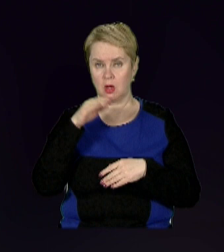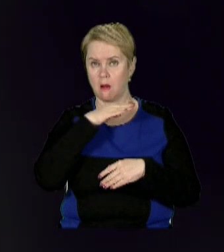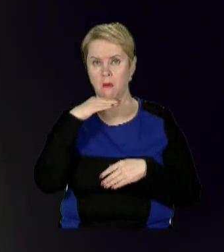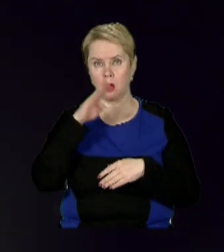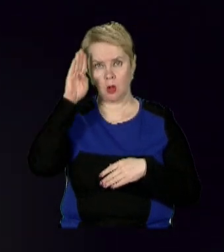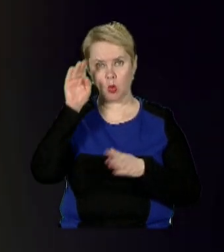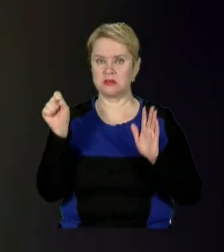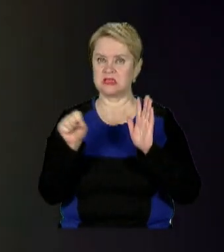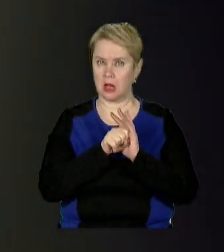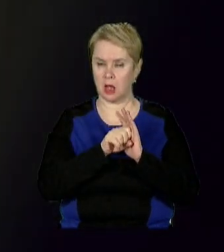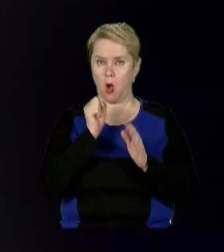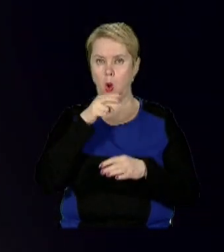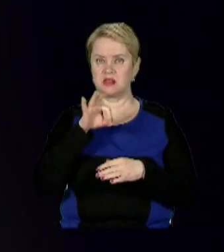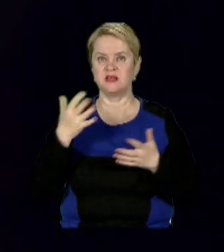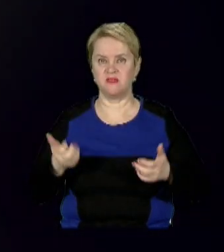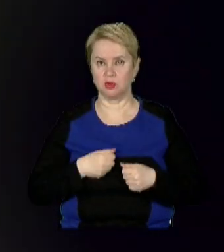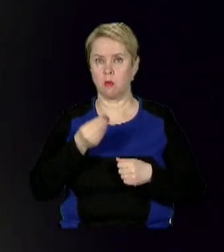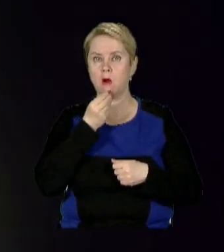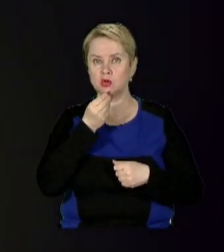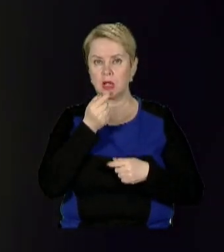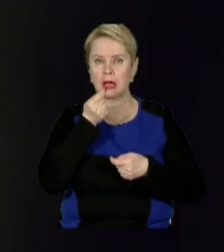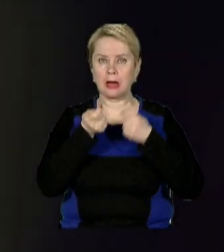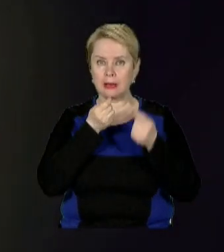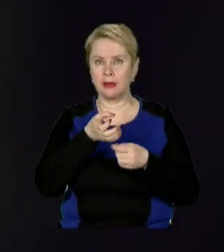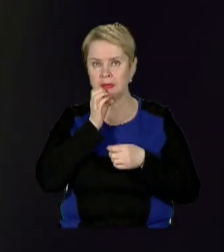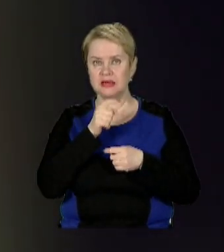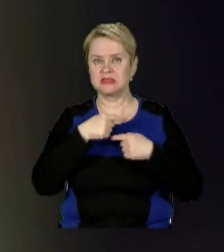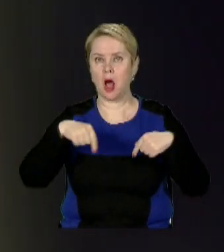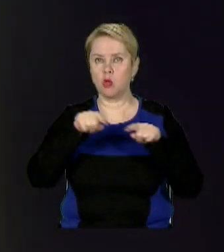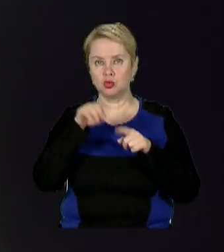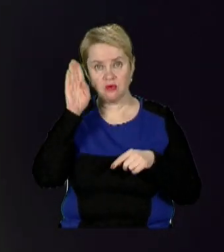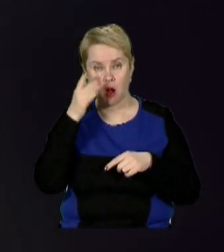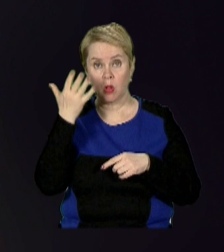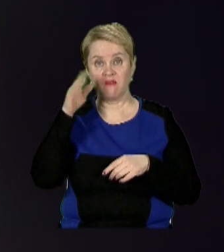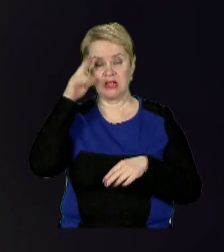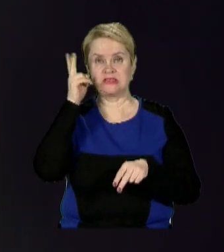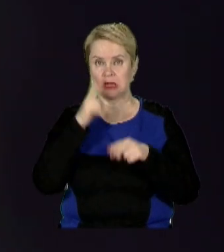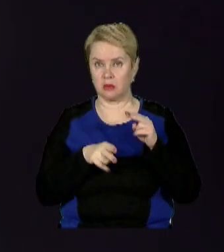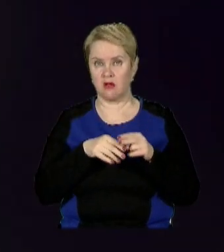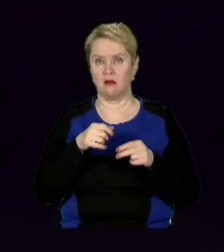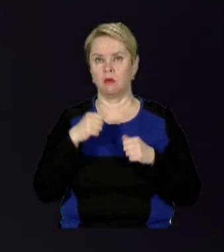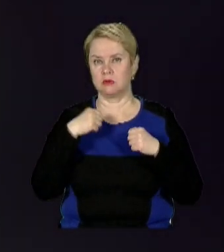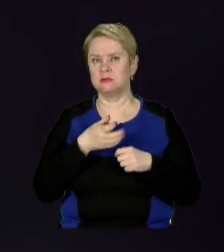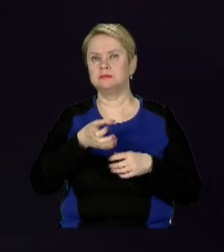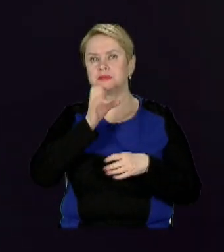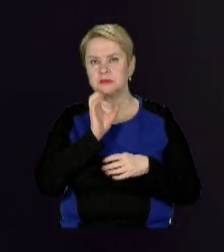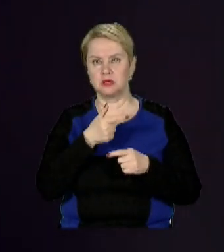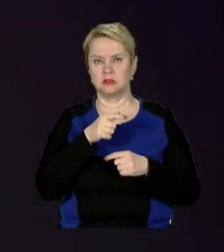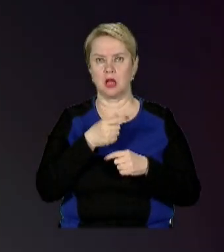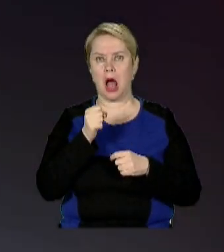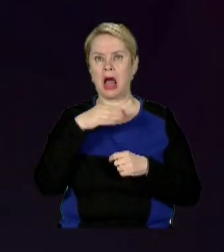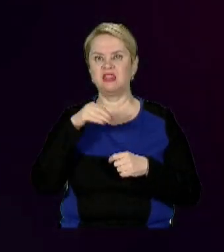Багато хлопців загинули. Олексій вижив, бо харчувався крихтами та пивий скалюж. А коли вода закінчилася, вгамовував спрагу